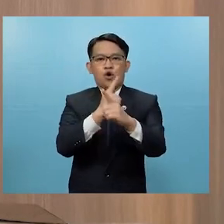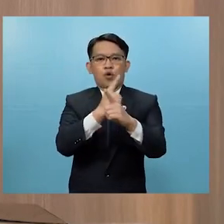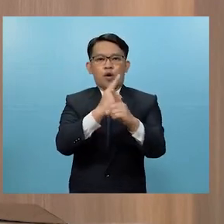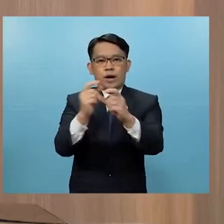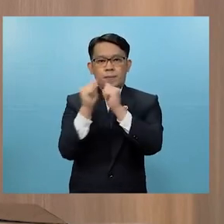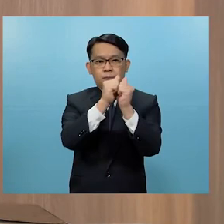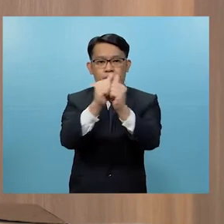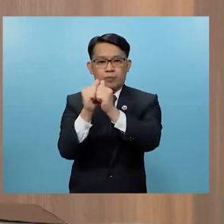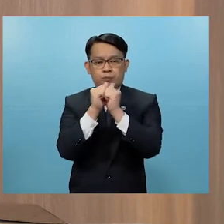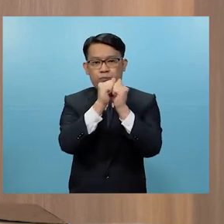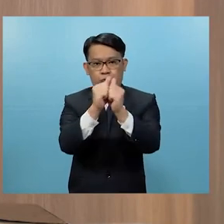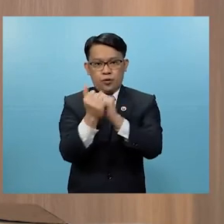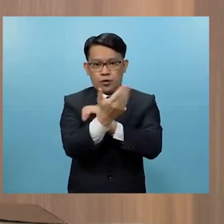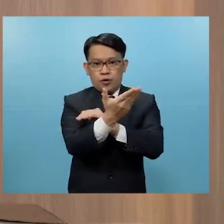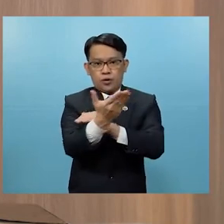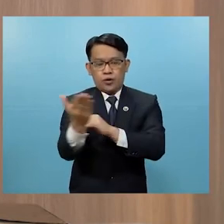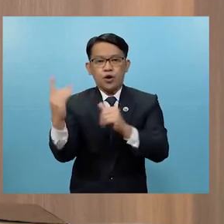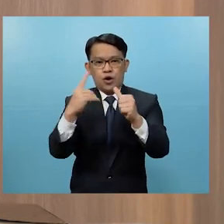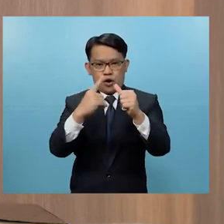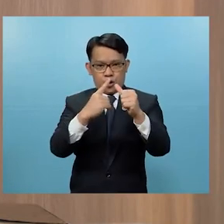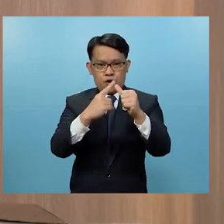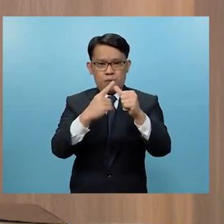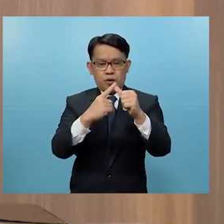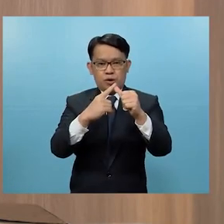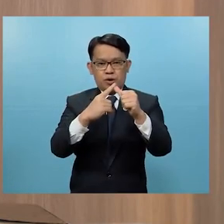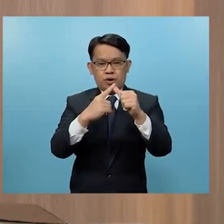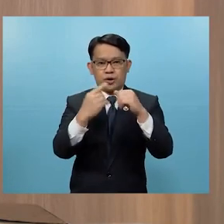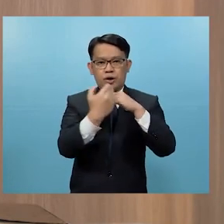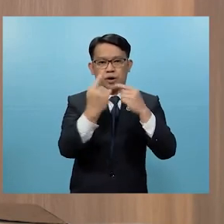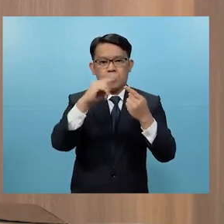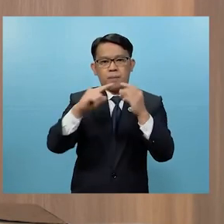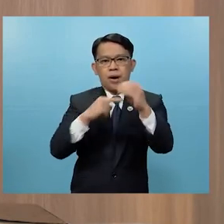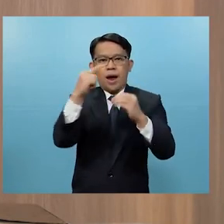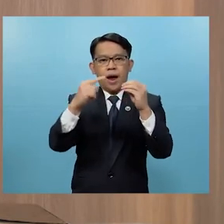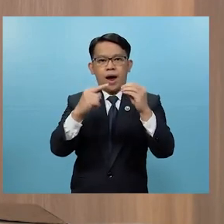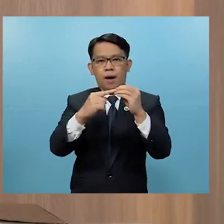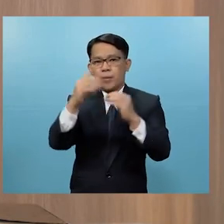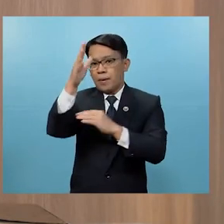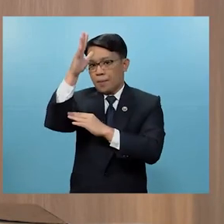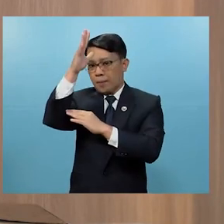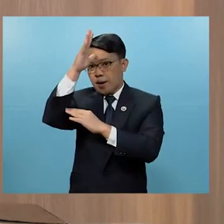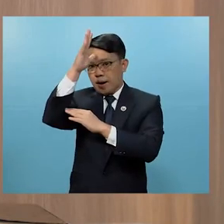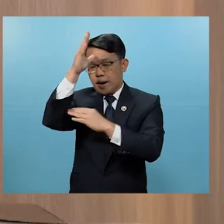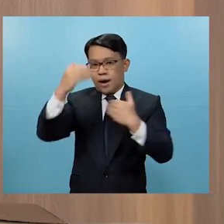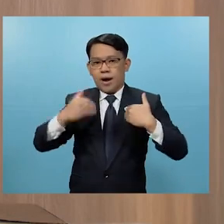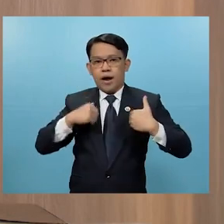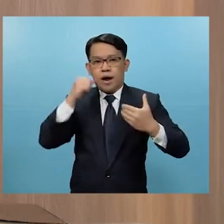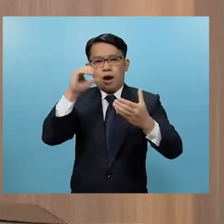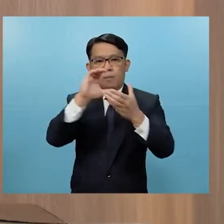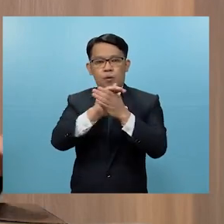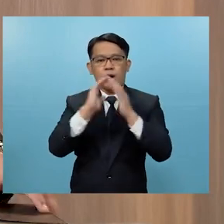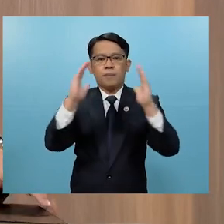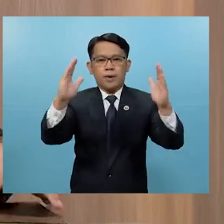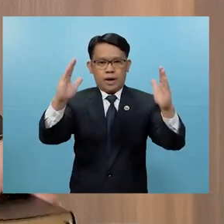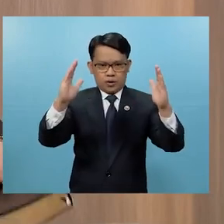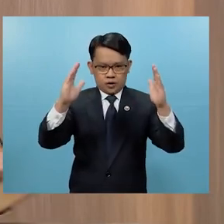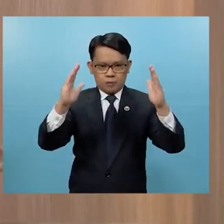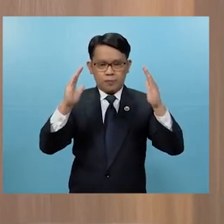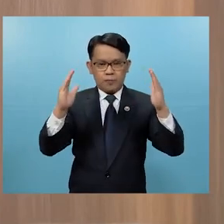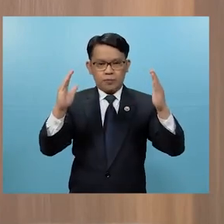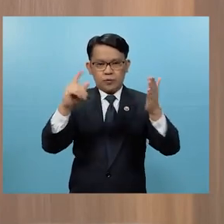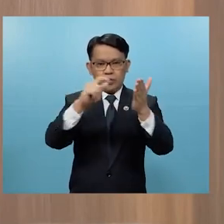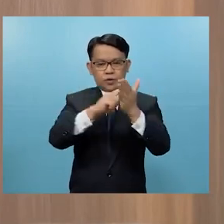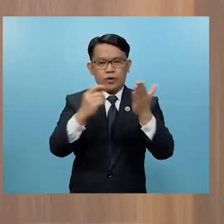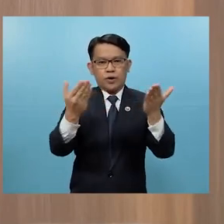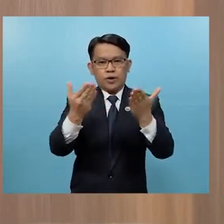pakikitungo sa isa't isa Unahin po natin mga kaibigan ang ukol po sa mga lalaking may asawa Pakinggan po ninyo ang